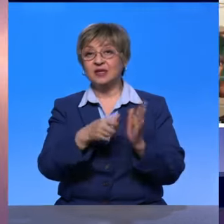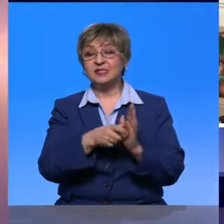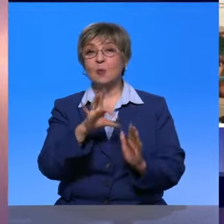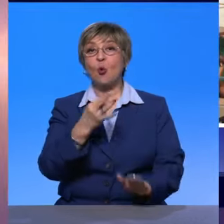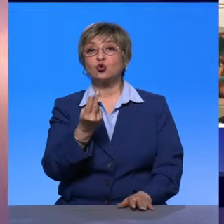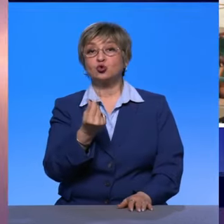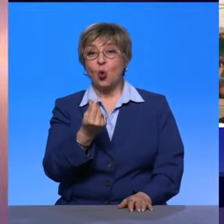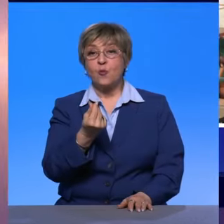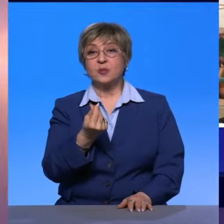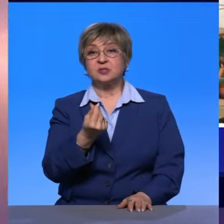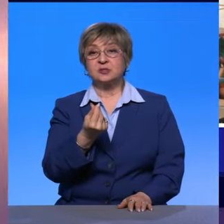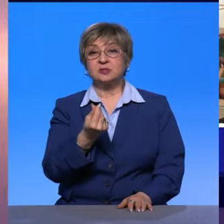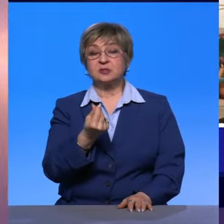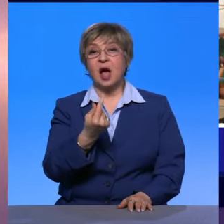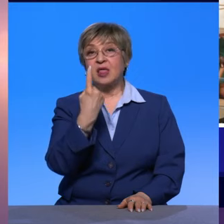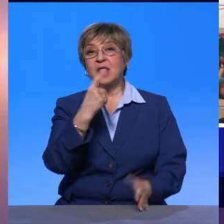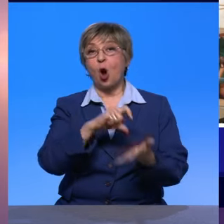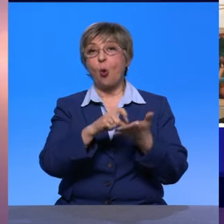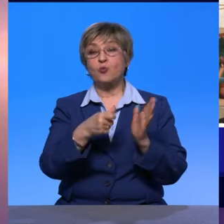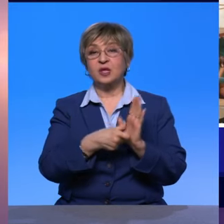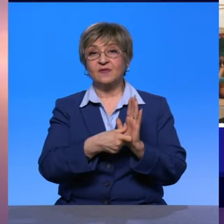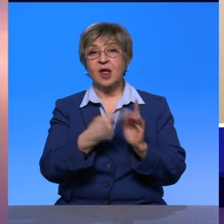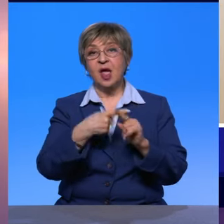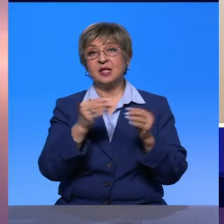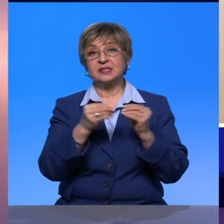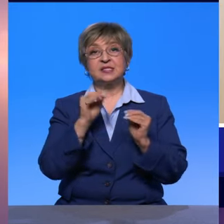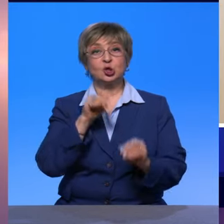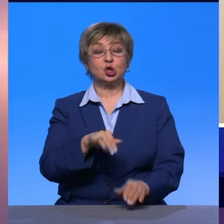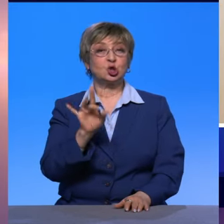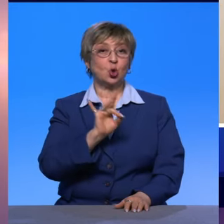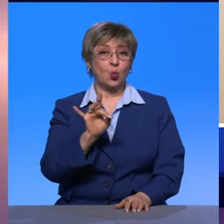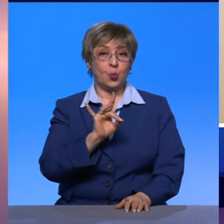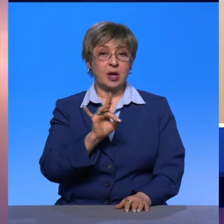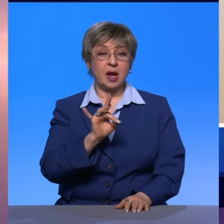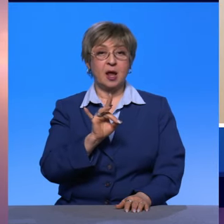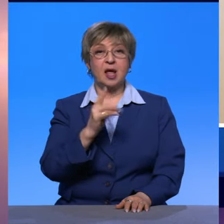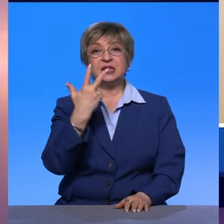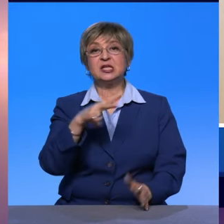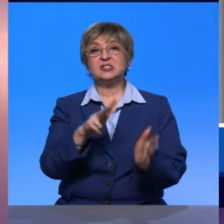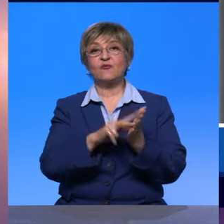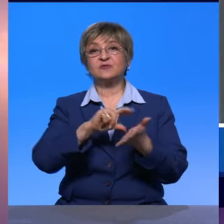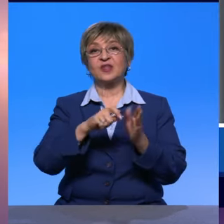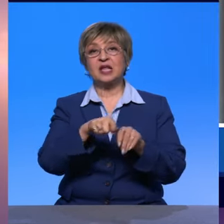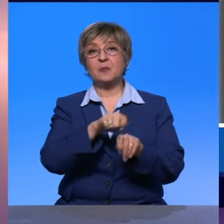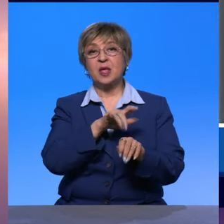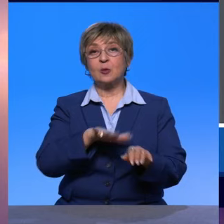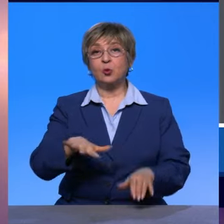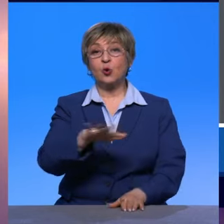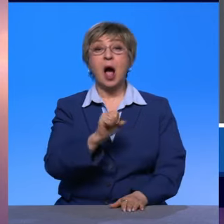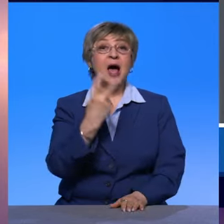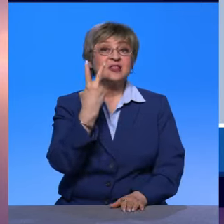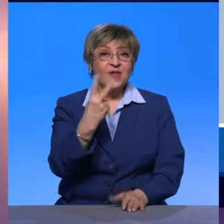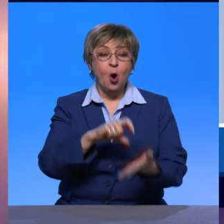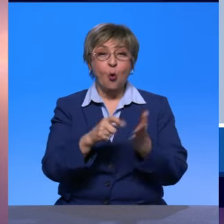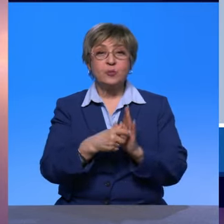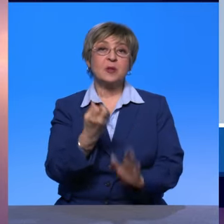ну вот, однокомнатная квартира, действительно, это 10 тысяч рублей, площадью 38 квадратных метров, и двухкомнатная – это 15 тысяч